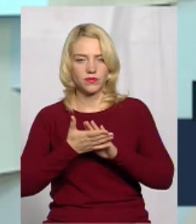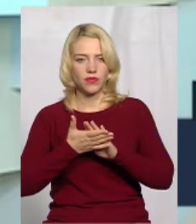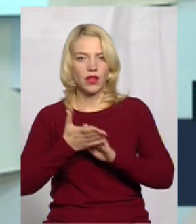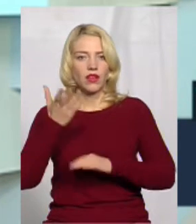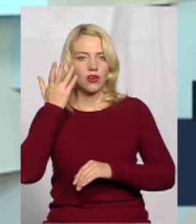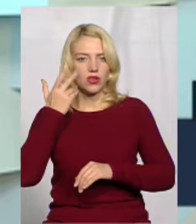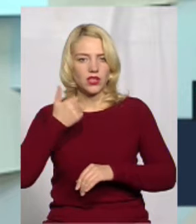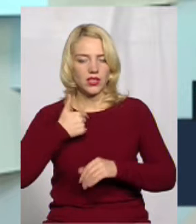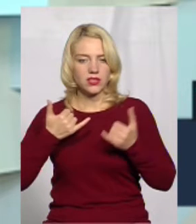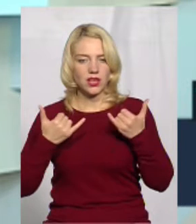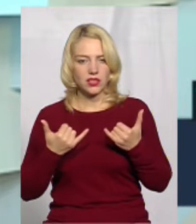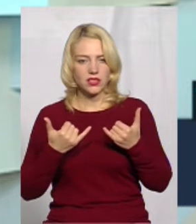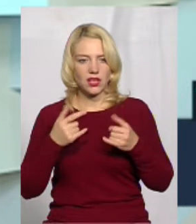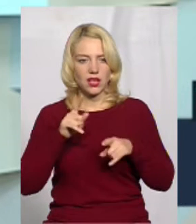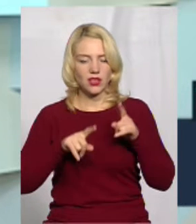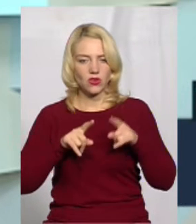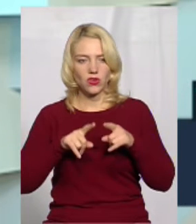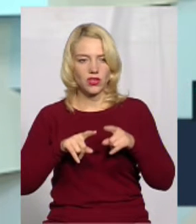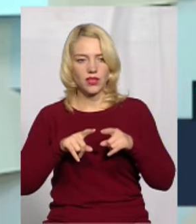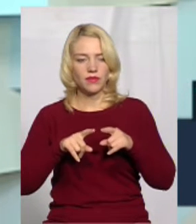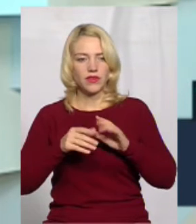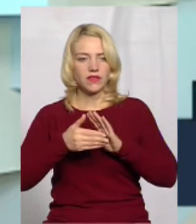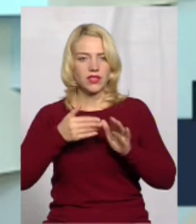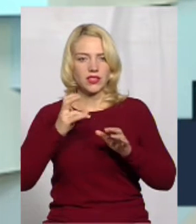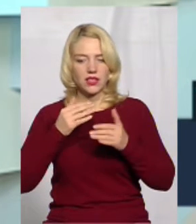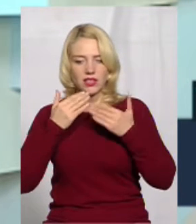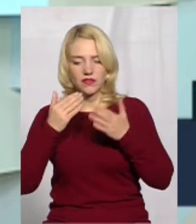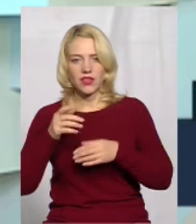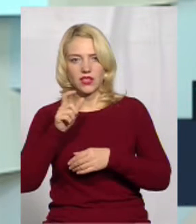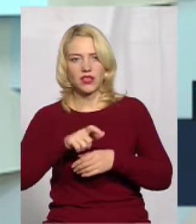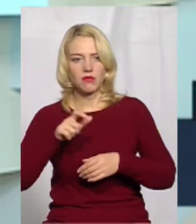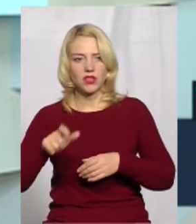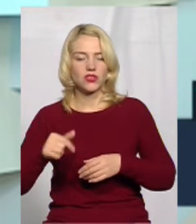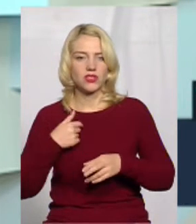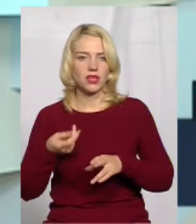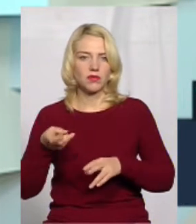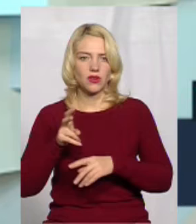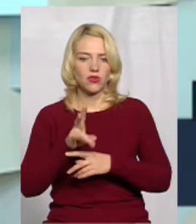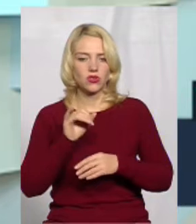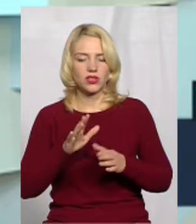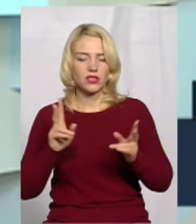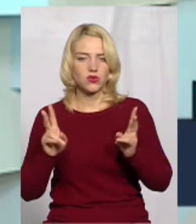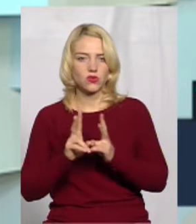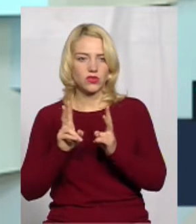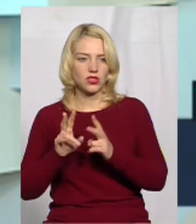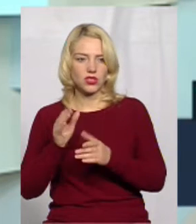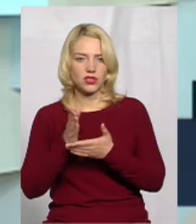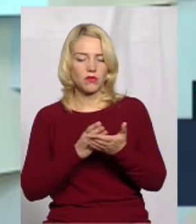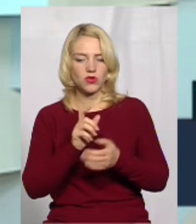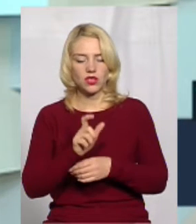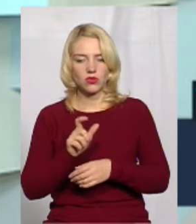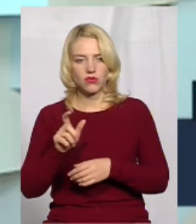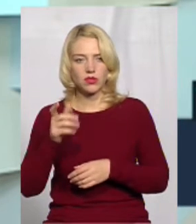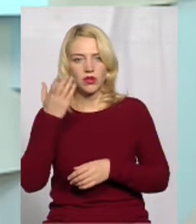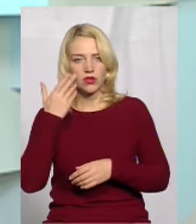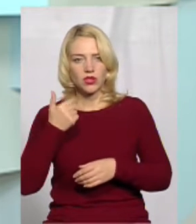коли я зараз інколи відкликаюся на звернення мешканців і приходжу на певні зустрічі з посадовцями,